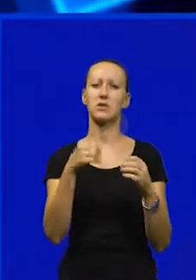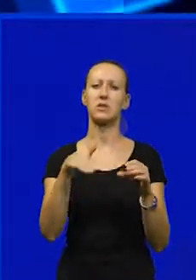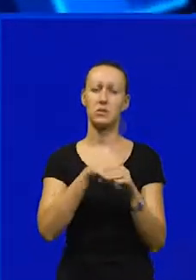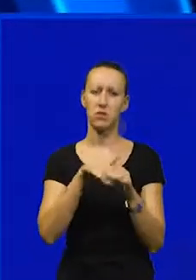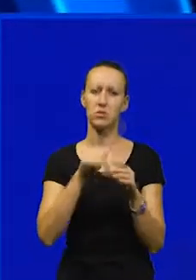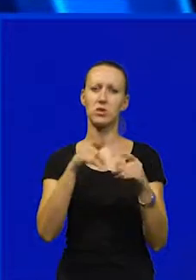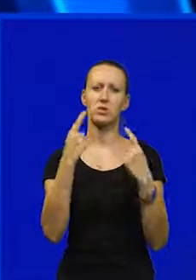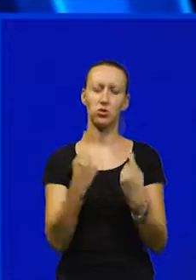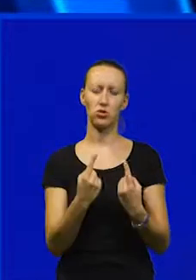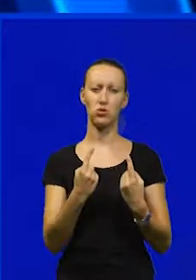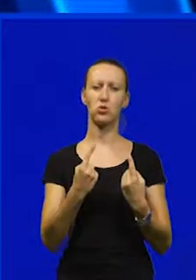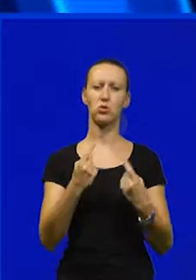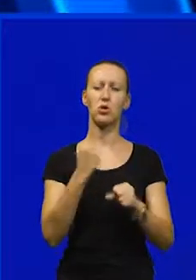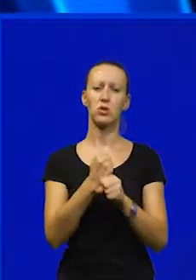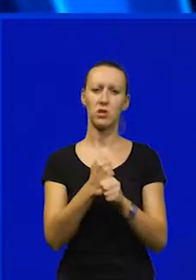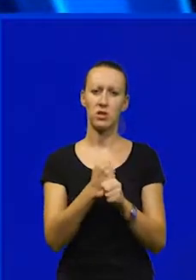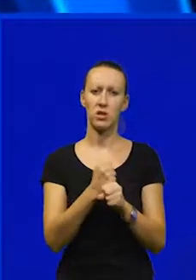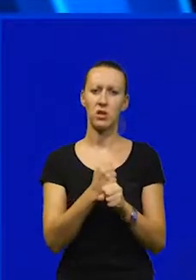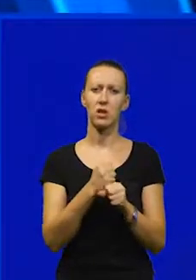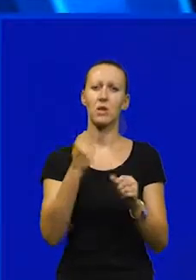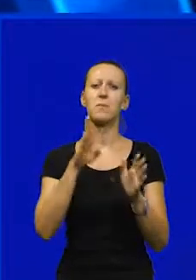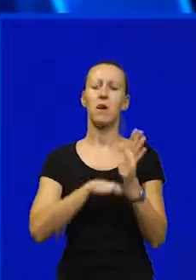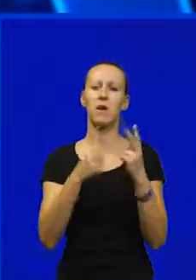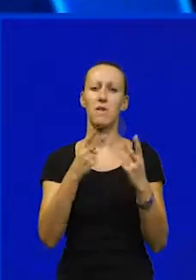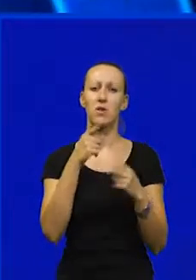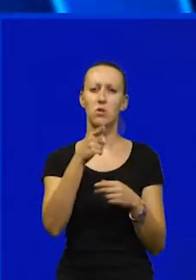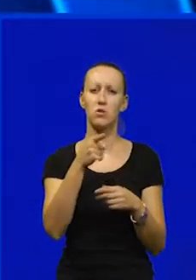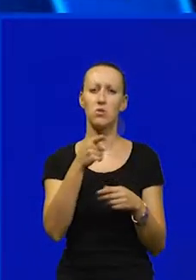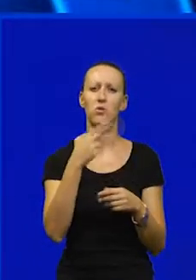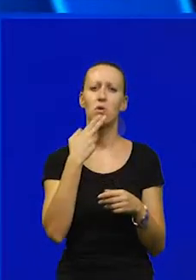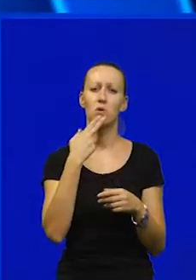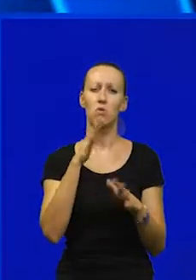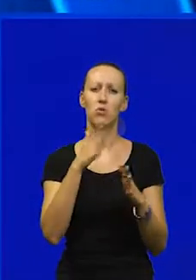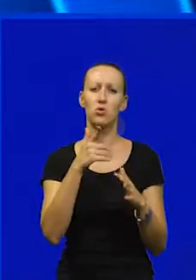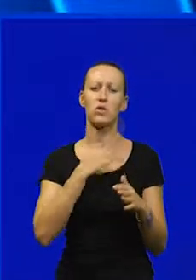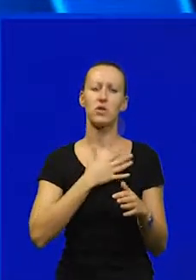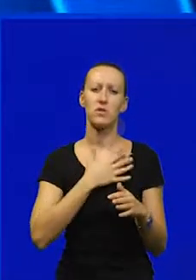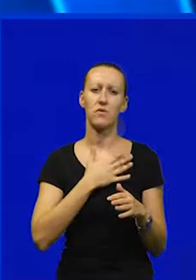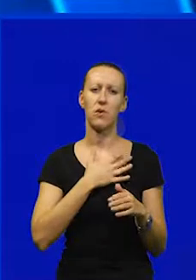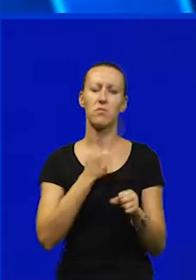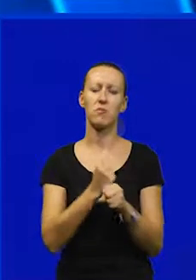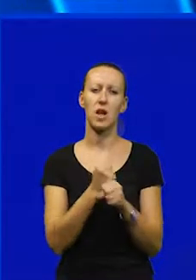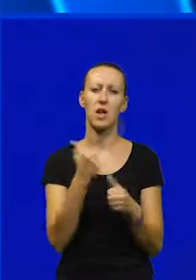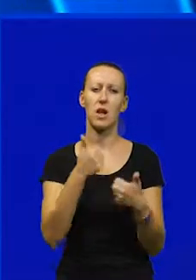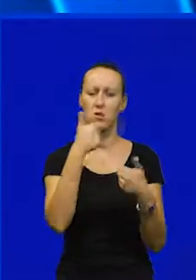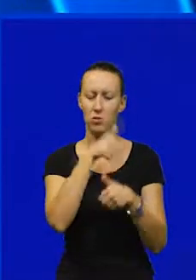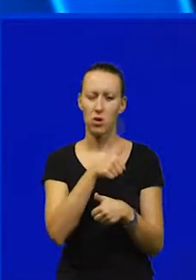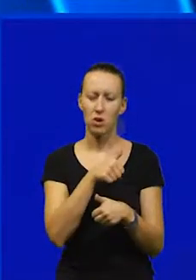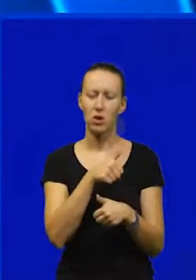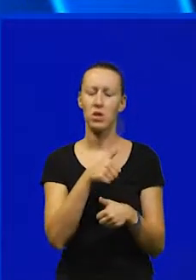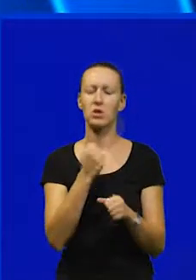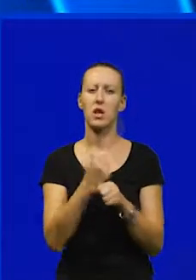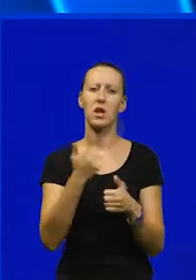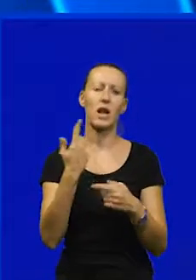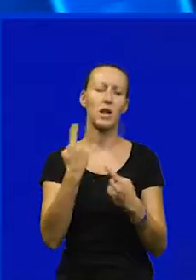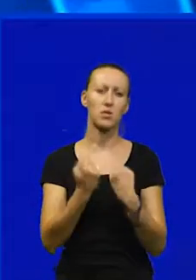da opstane funkcioniranje manje su bitni tu akteri koji su možda svojim radom ili pogreškama ili nekim